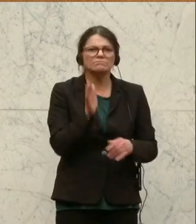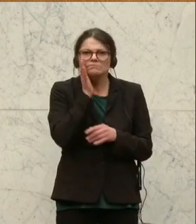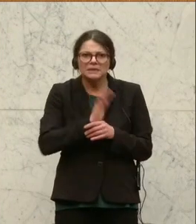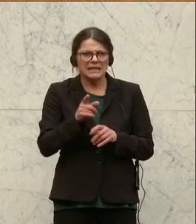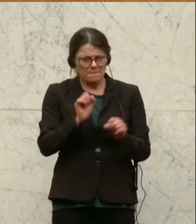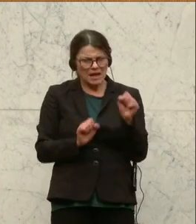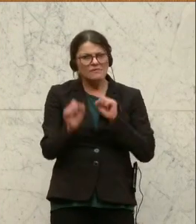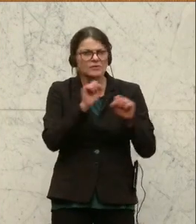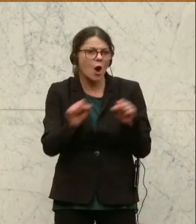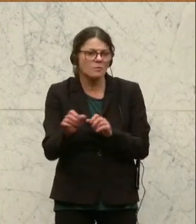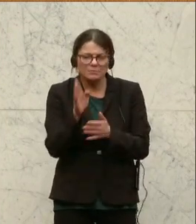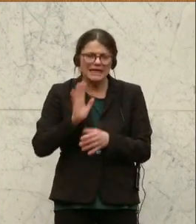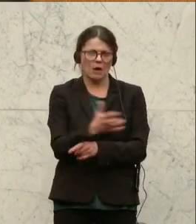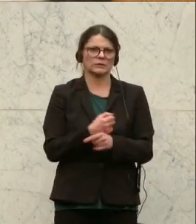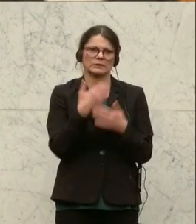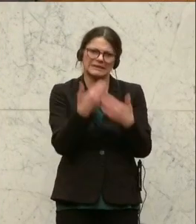Präventionsinstrument. Danke.